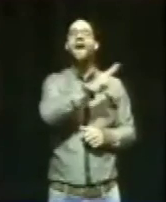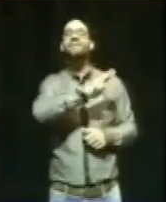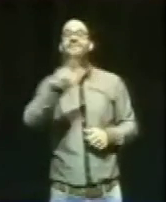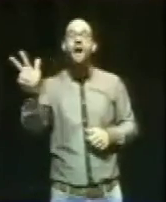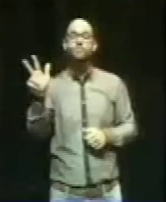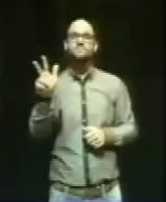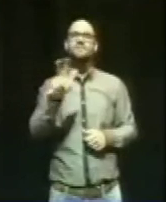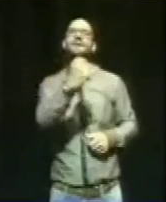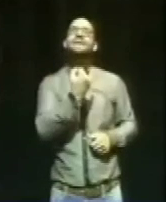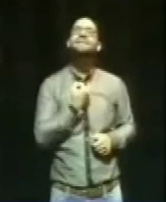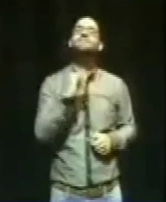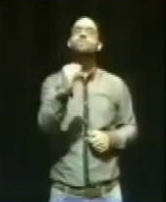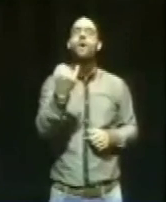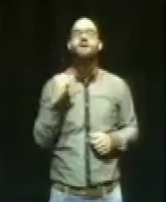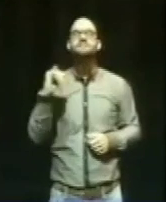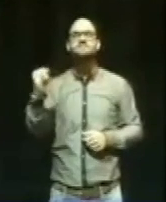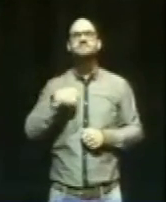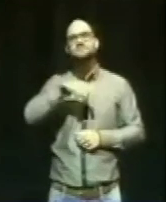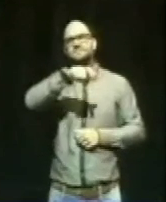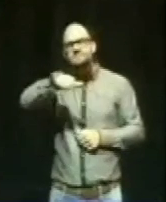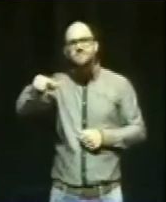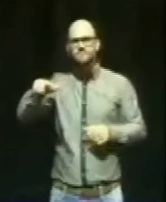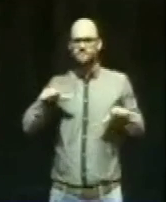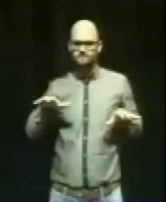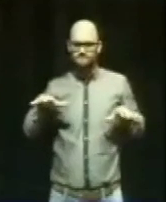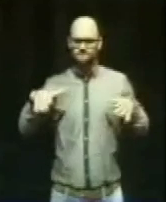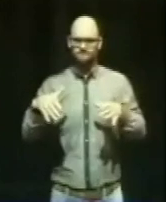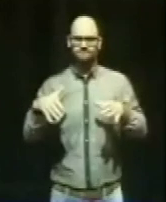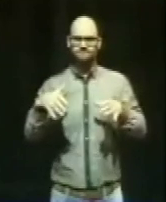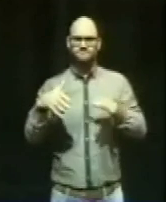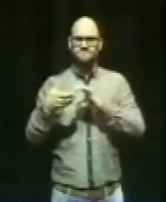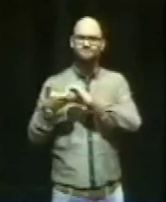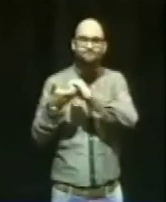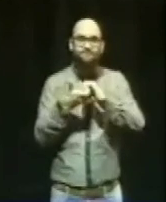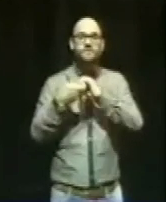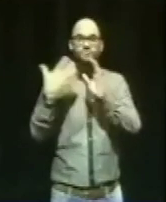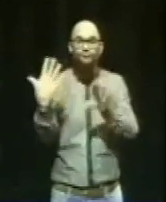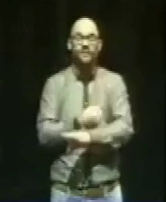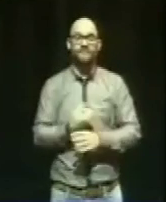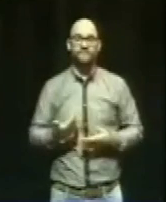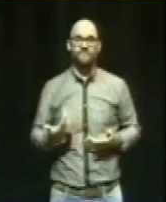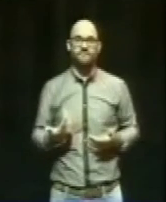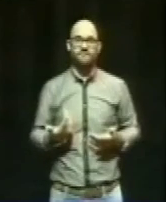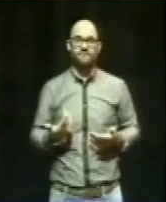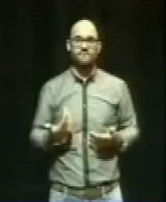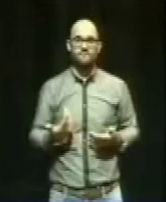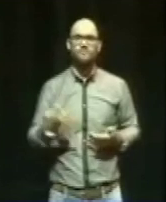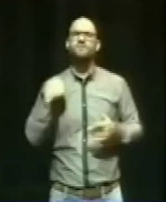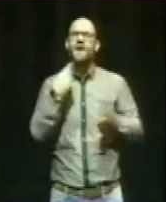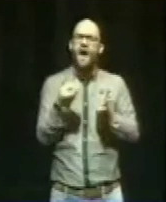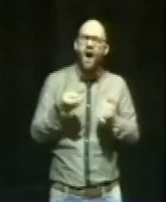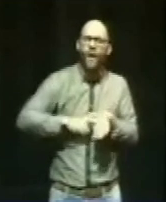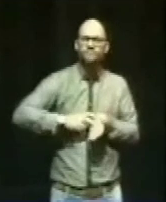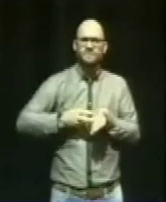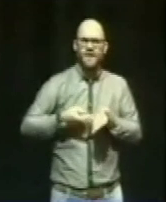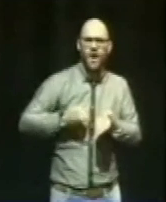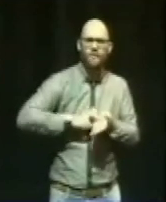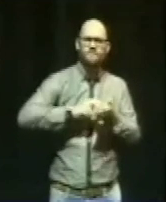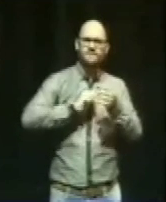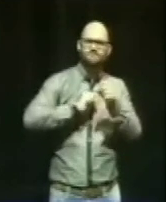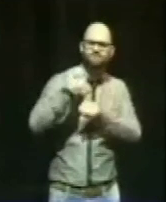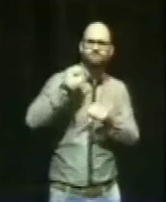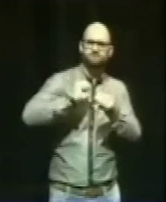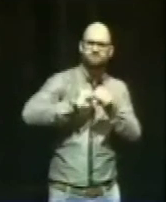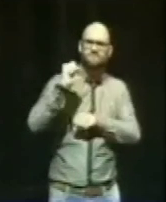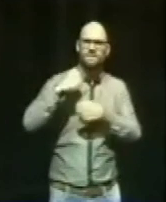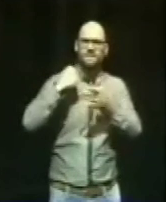Individualistinnen und Individualisten sich durchaus zusammenraufen können und immer wieder aufstehen, um zu kämpfen und weiterzumachen, um